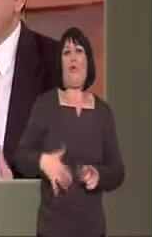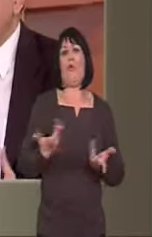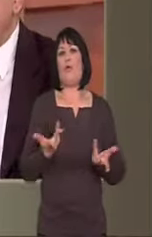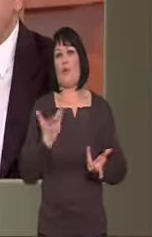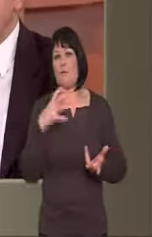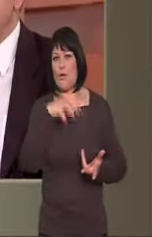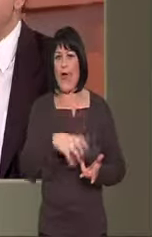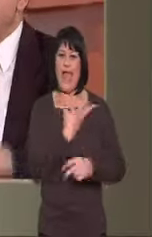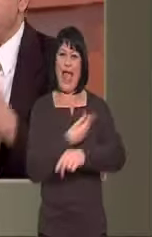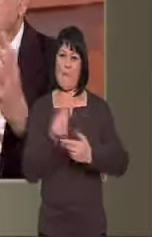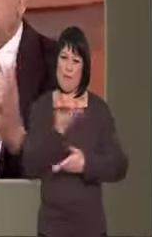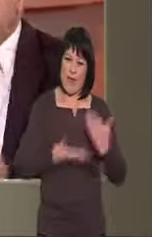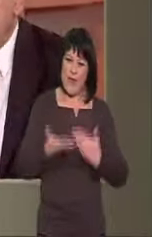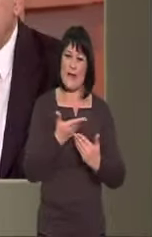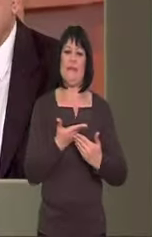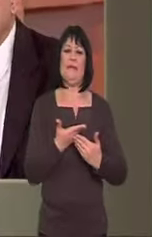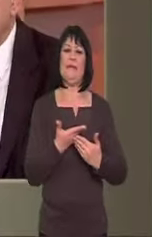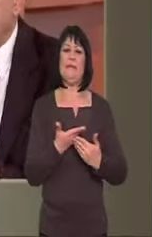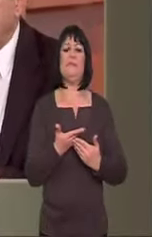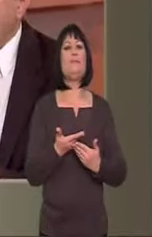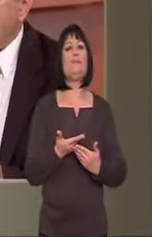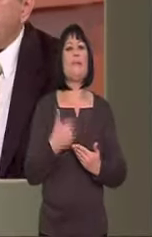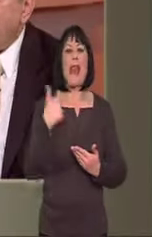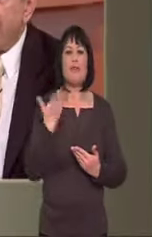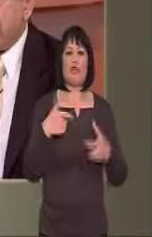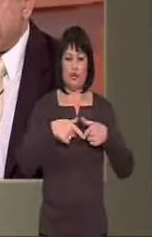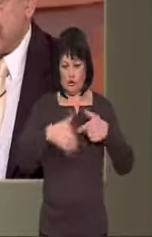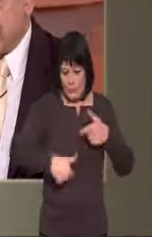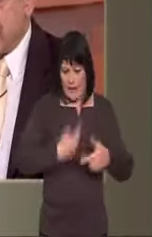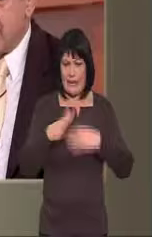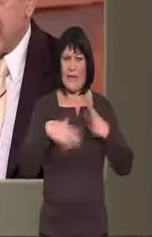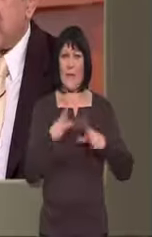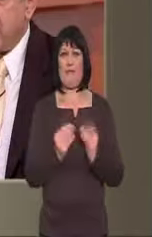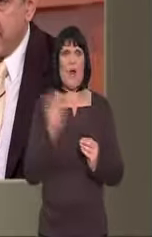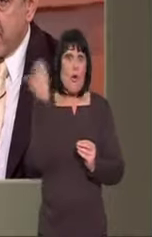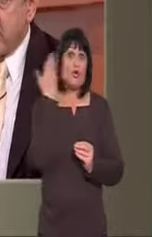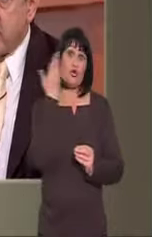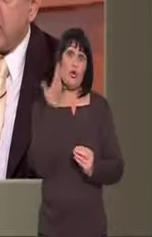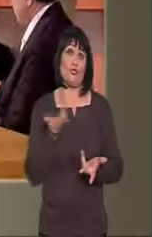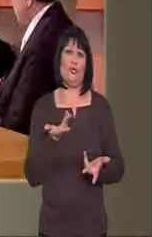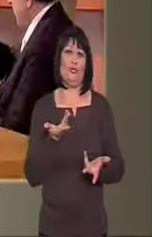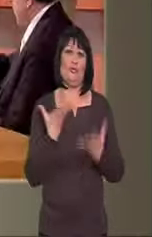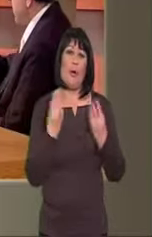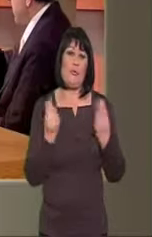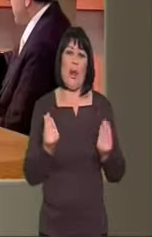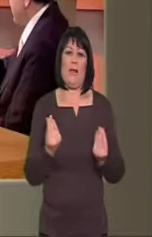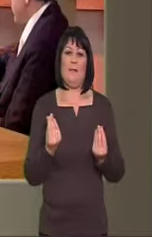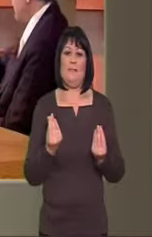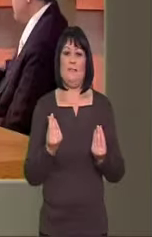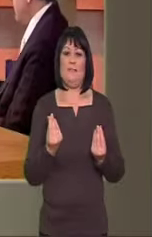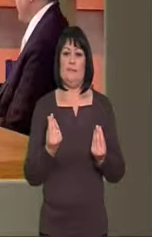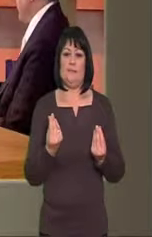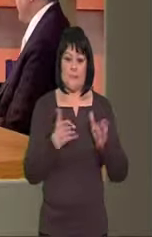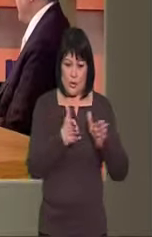τη μονάδα αιμοκάθαρσης, την εξωσωματική κυκλοφορία. Λοιπόν, όλα αυτά τα κόστη επιβαρύνουν το κόστος του κάθε